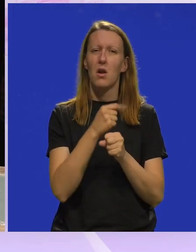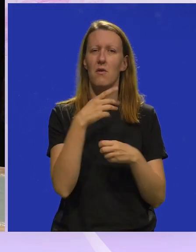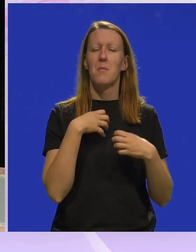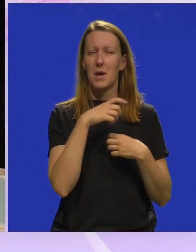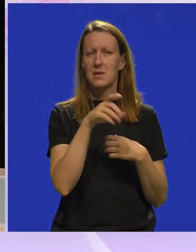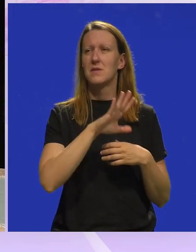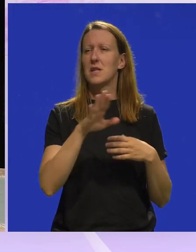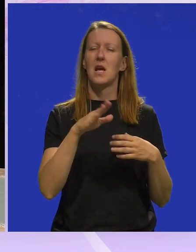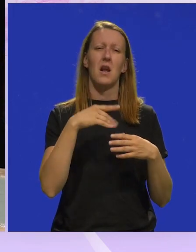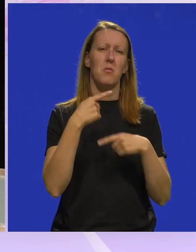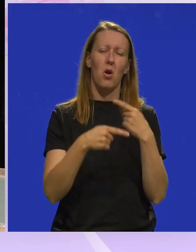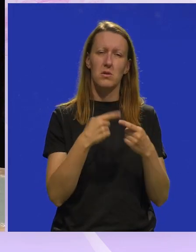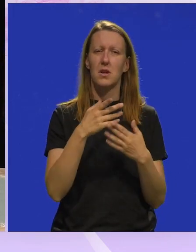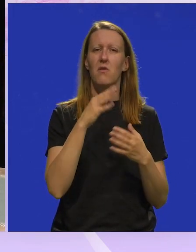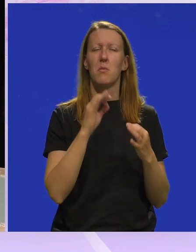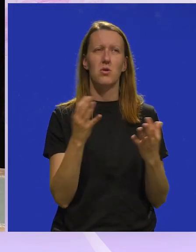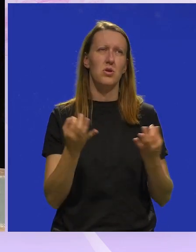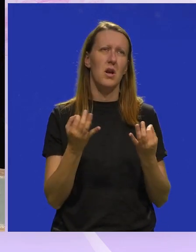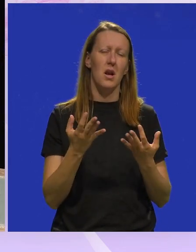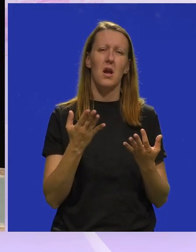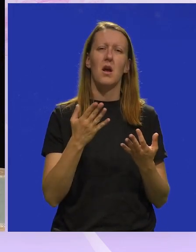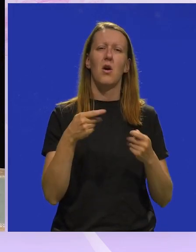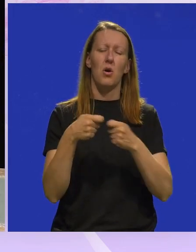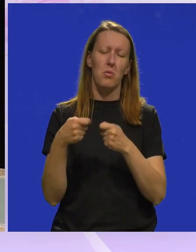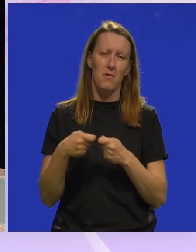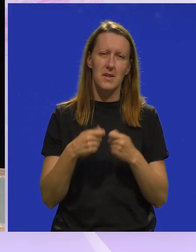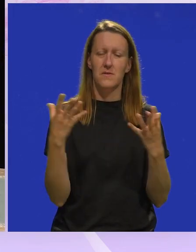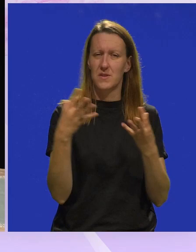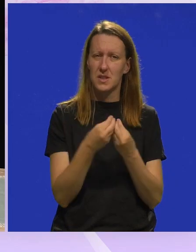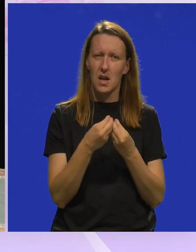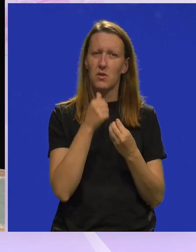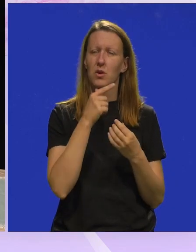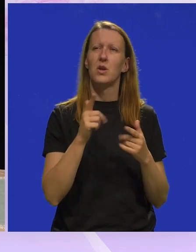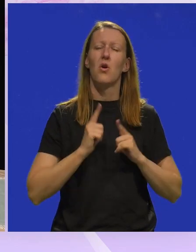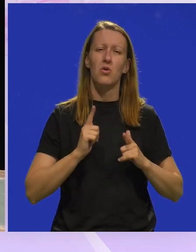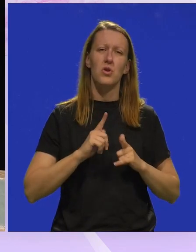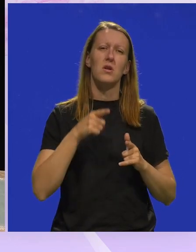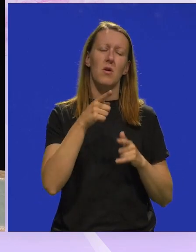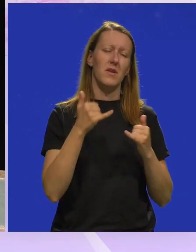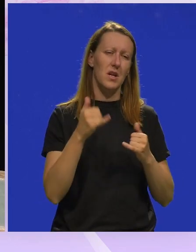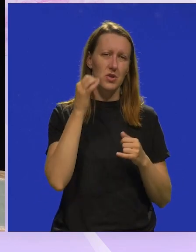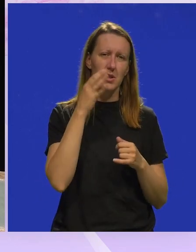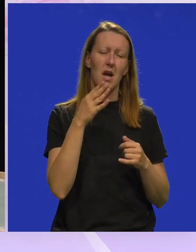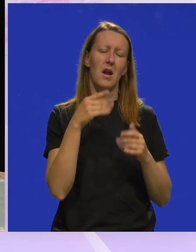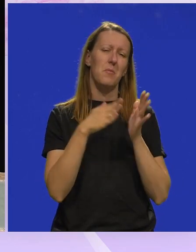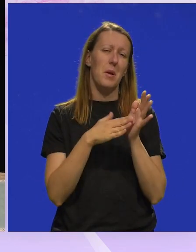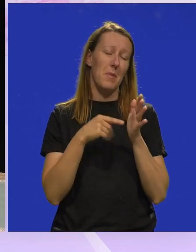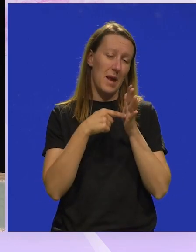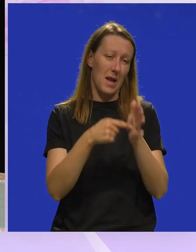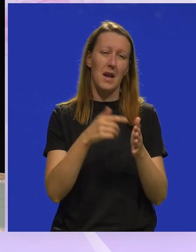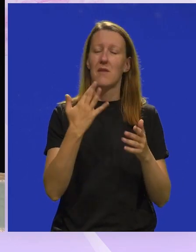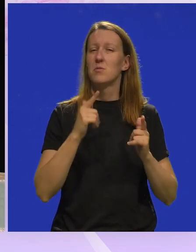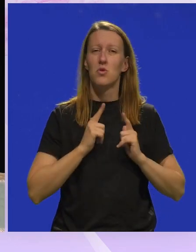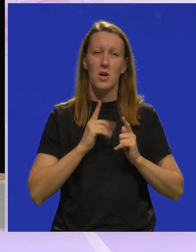na ovoj predstavi, cijeli proces. I evo, baš smo nekako se povezali, svi skupa i dočekali smo ovaj današnji dan premijeru. Jer smo